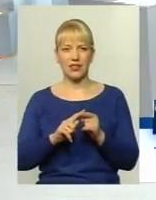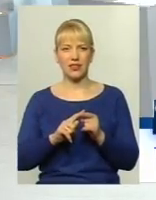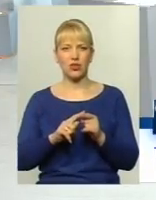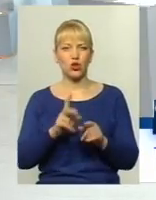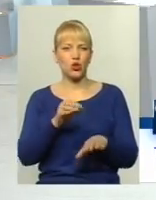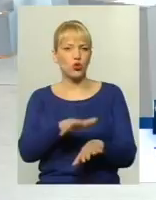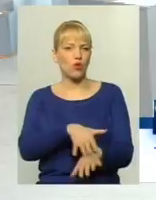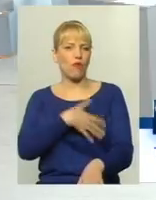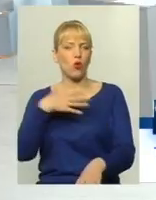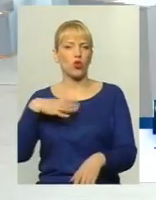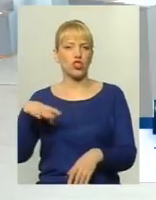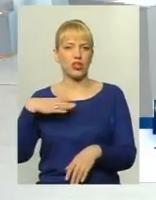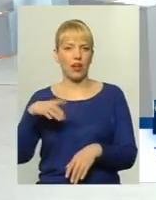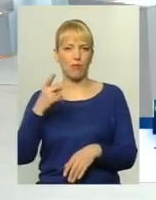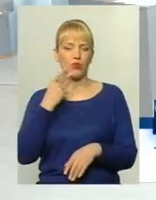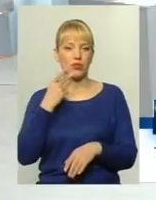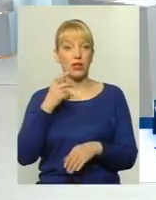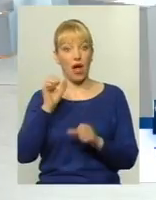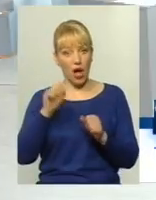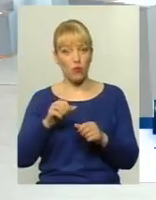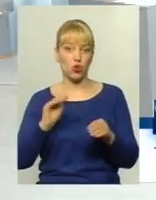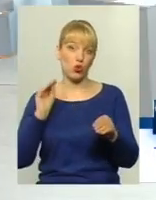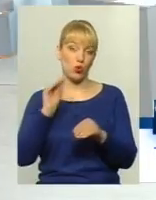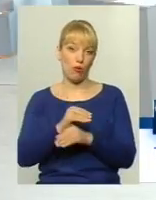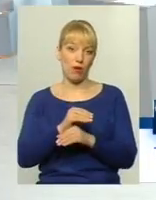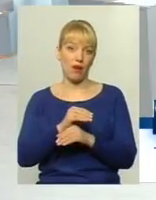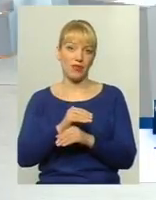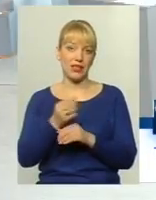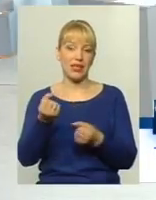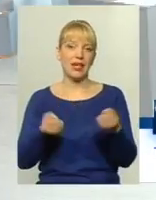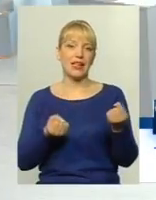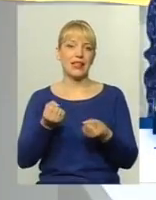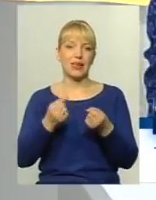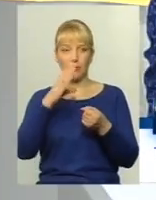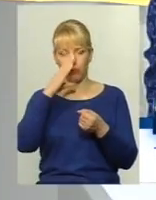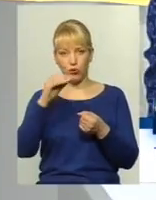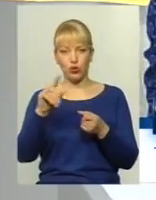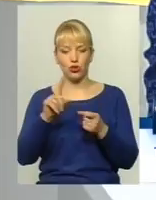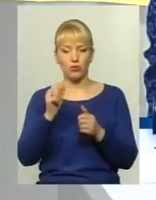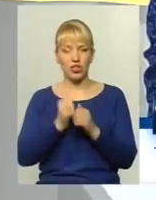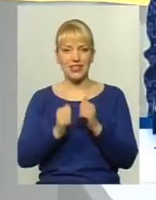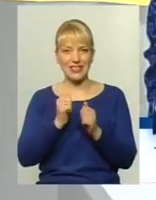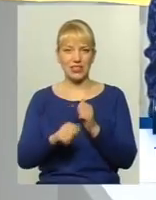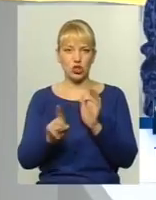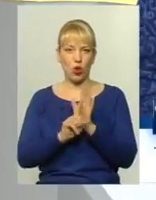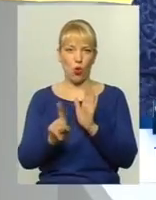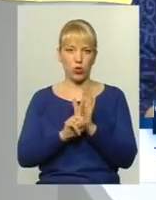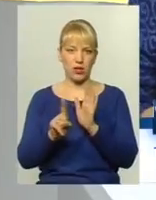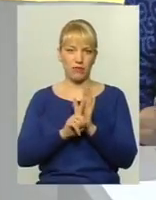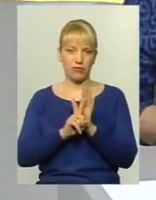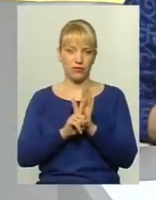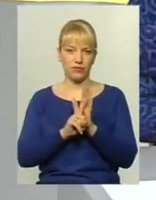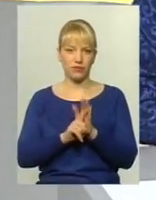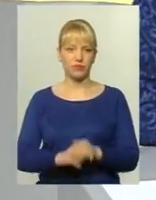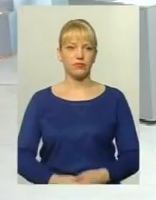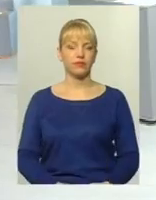чекати постійно. Можна збільшити кількість транспорту на цей маршрут, щоб він частіше ходить? Дякую